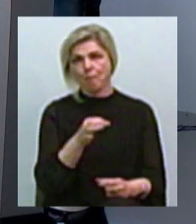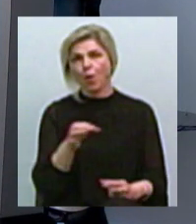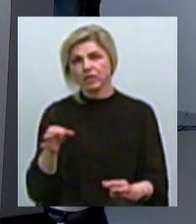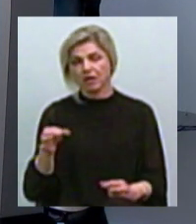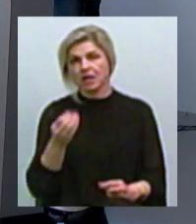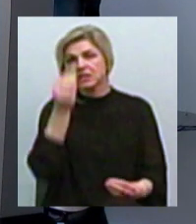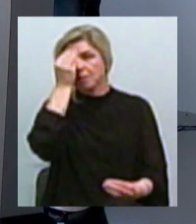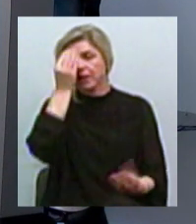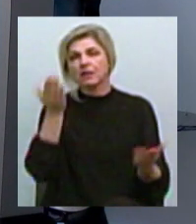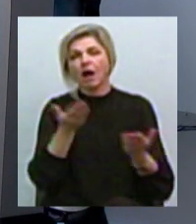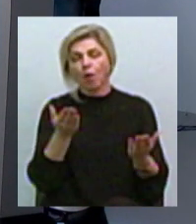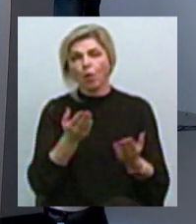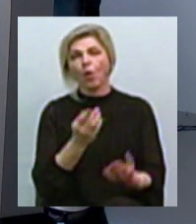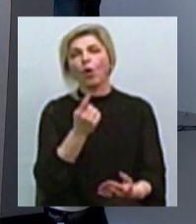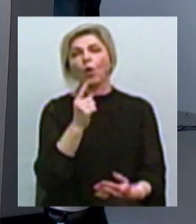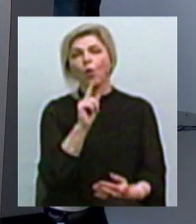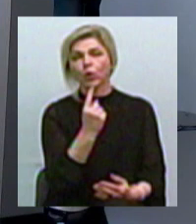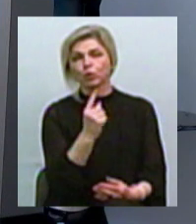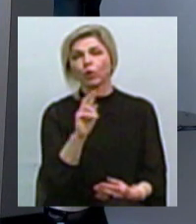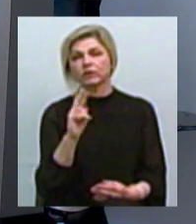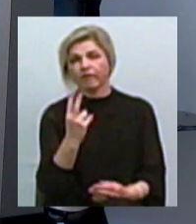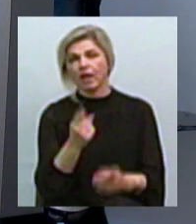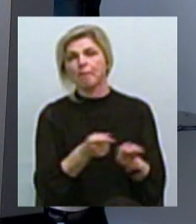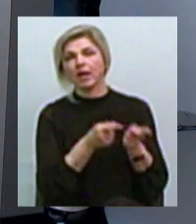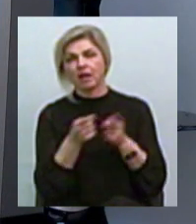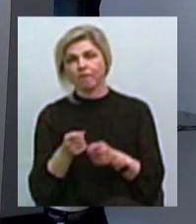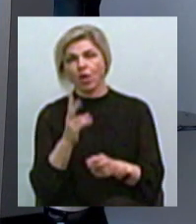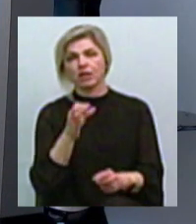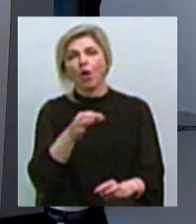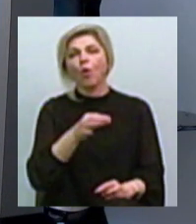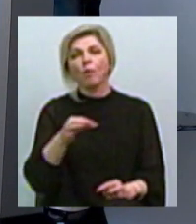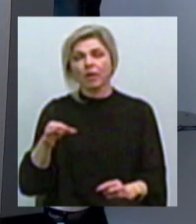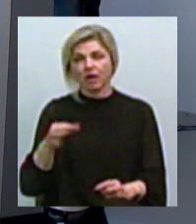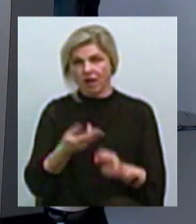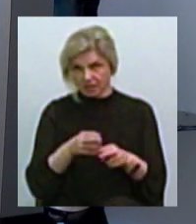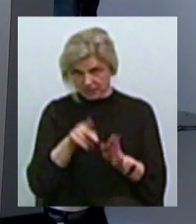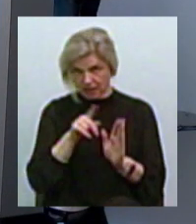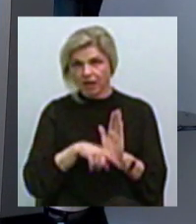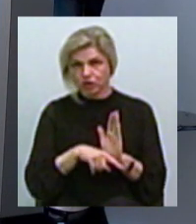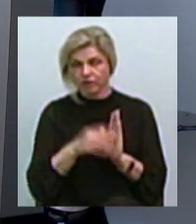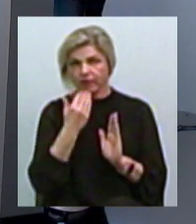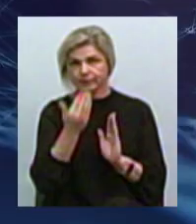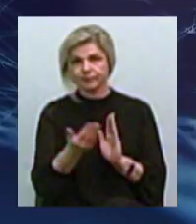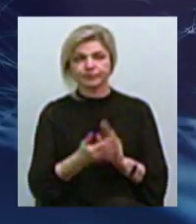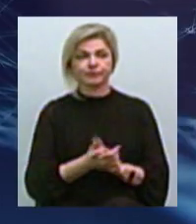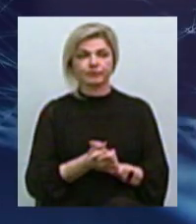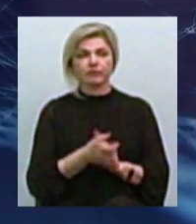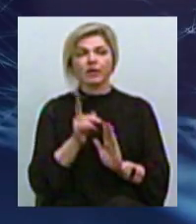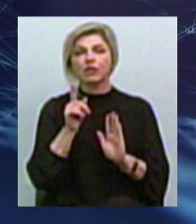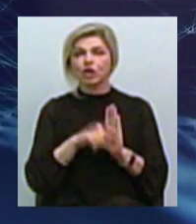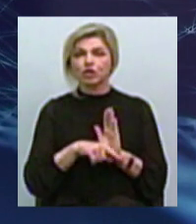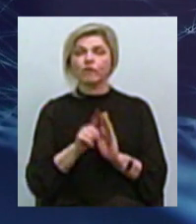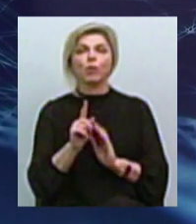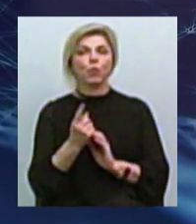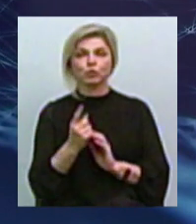-дві гривні переводити в монетний вигляд? Невже це дешевше? Дешевше в першу чергу